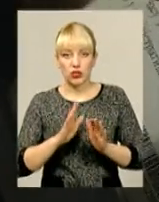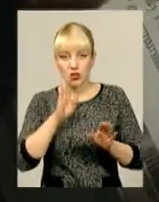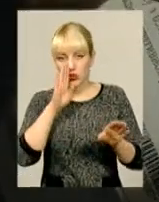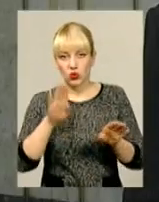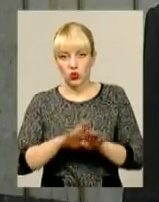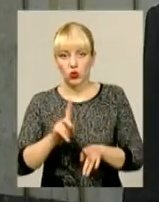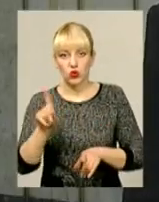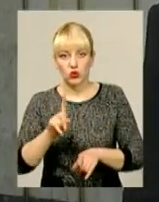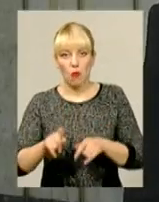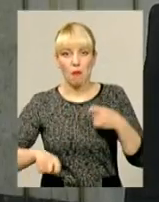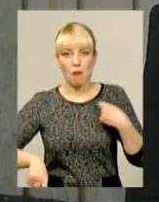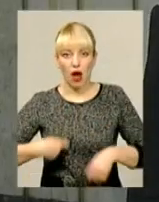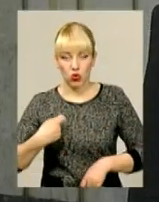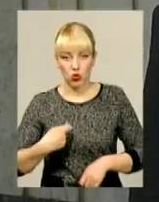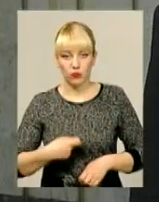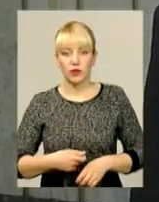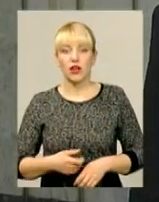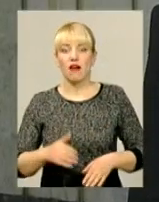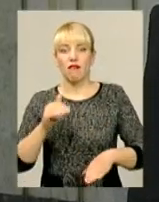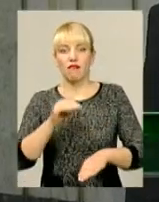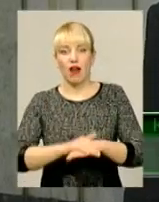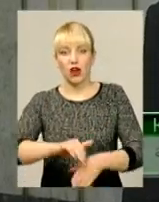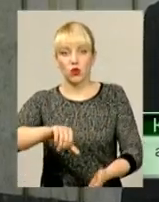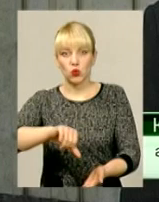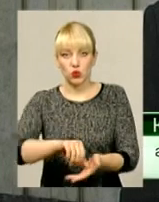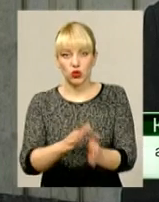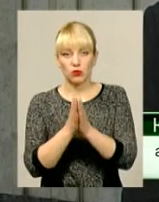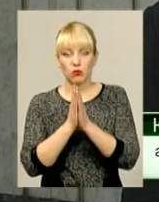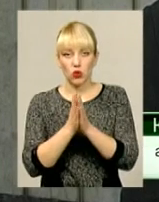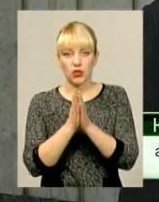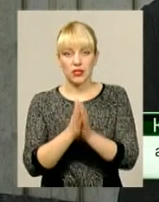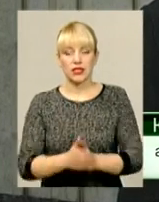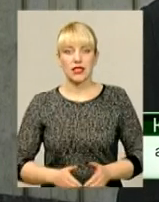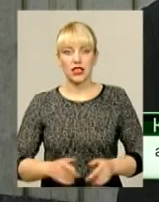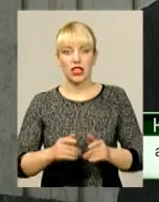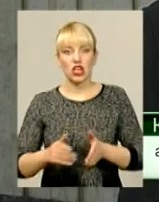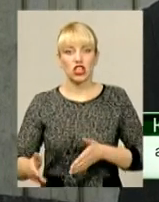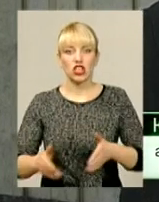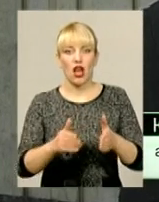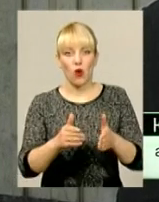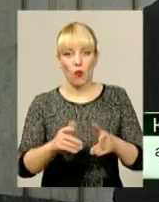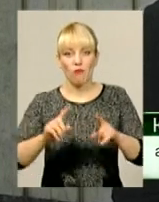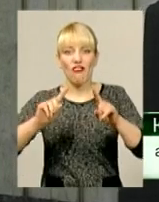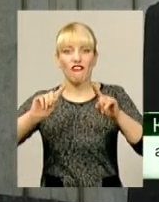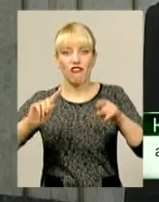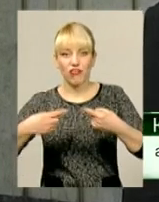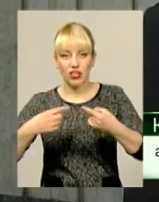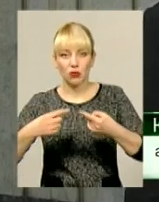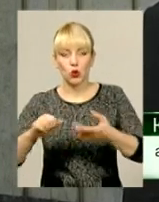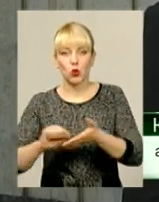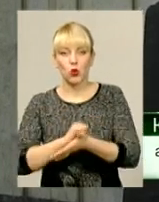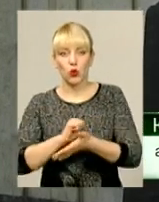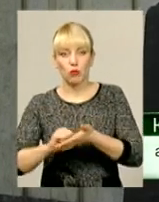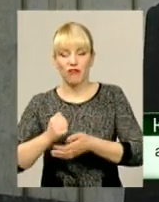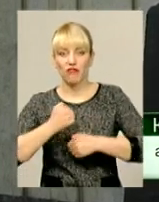що марно. Факт участі просили встановити шляхом витребування відповідних документів від військової частини,